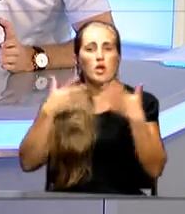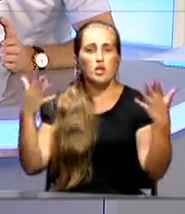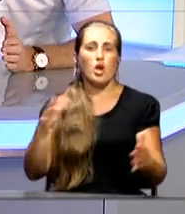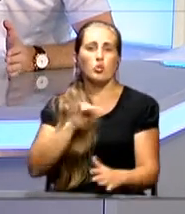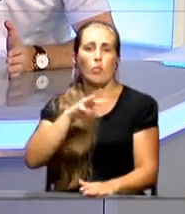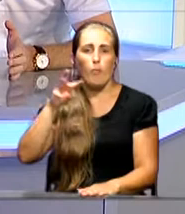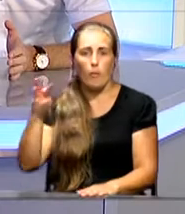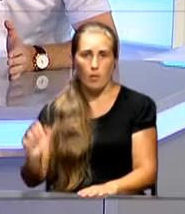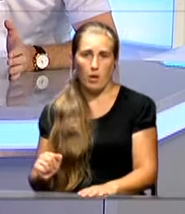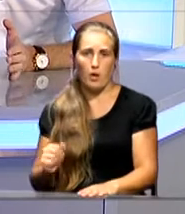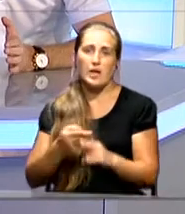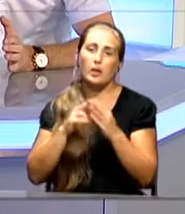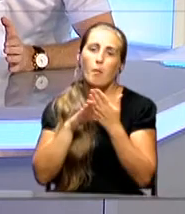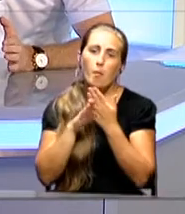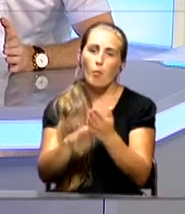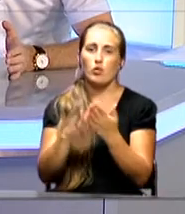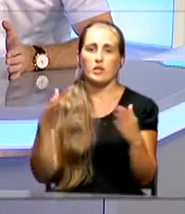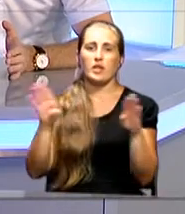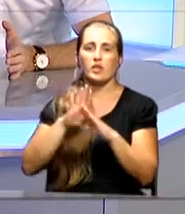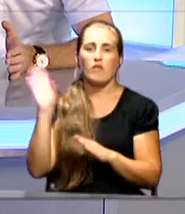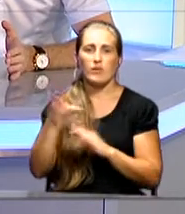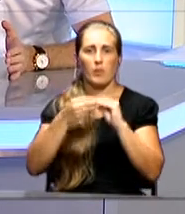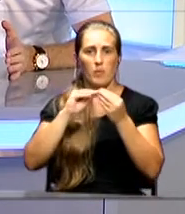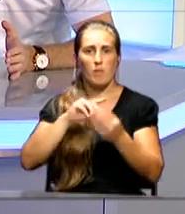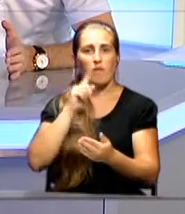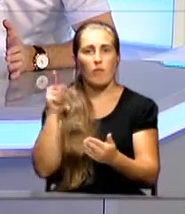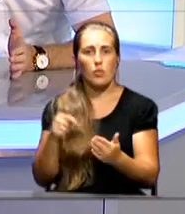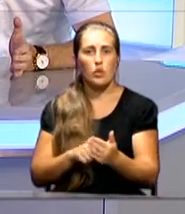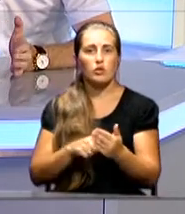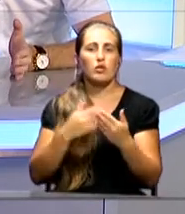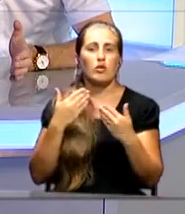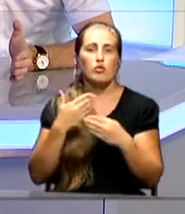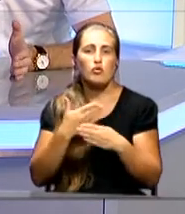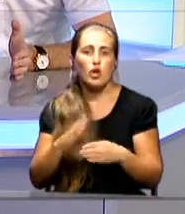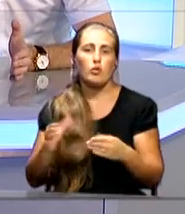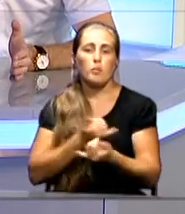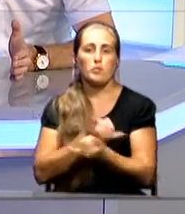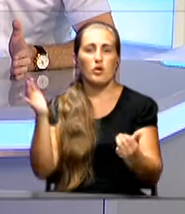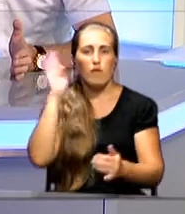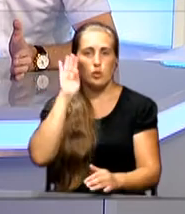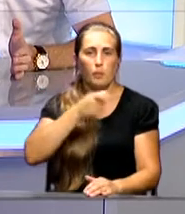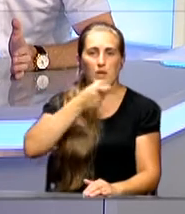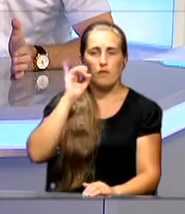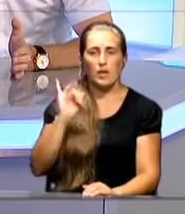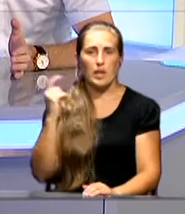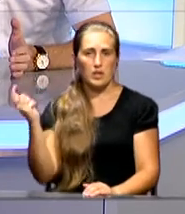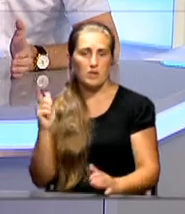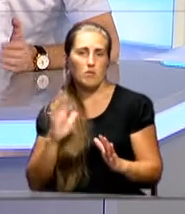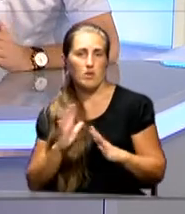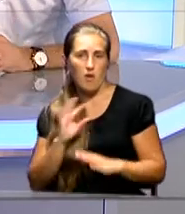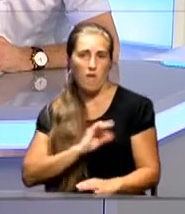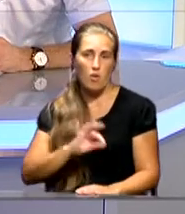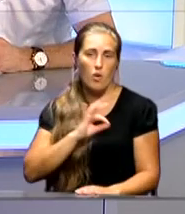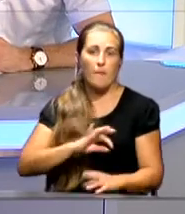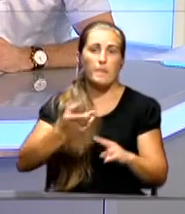поможет закрыть все проблемные вопросы в части обеспечения водой, питьевой и хозяйственно-бытовой. Поэтому